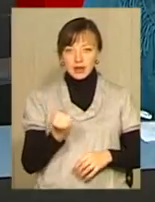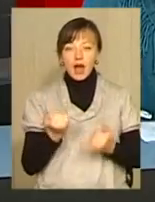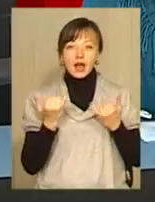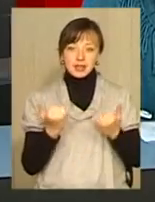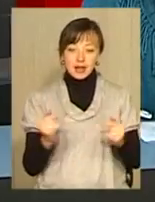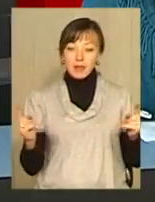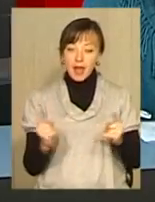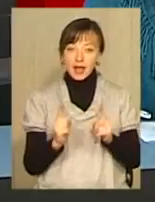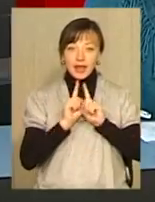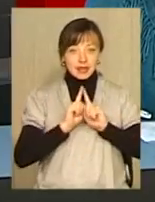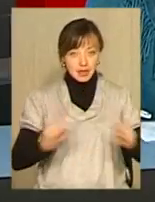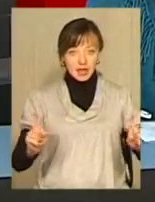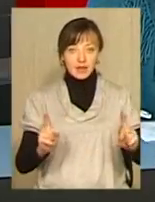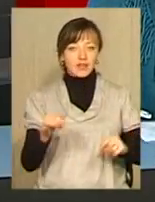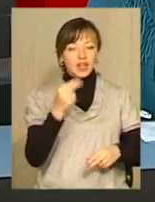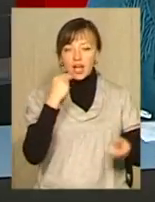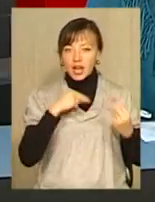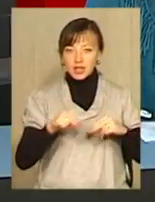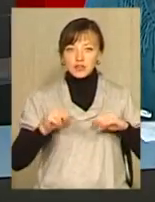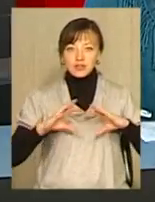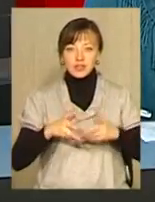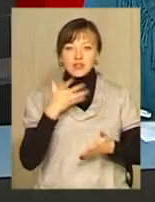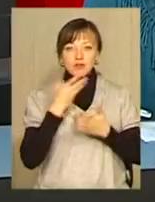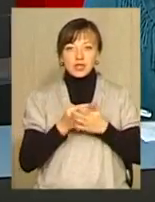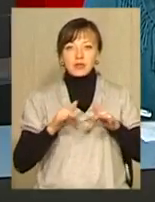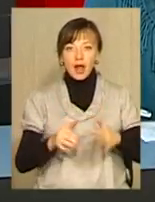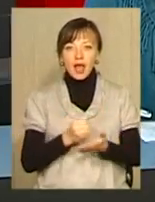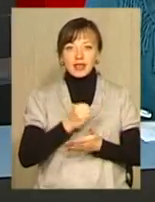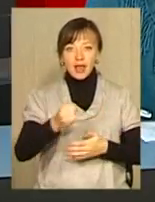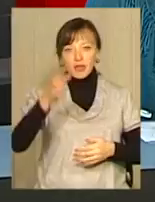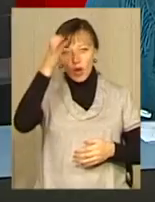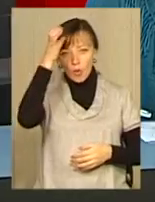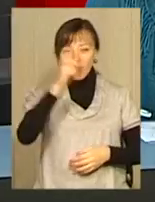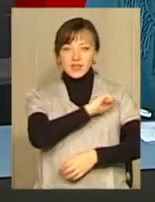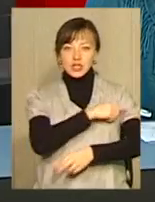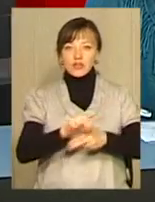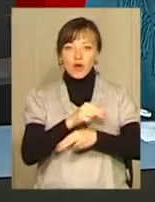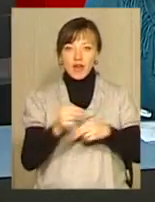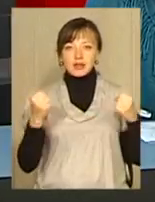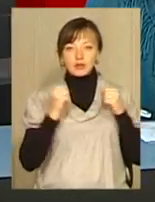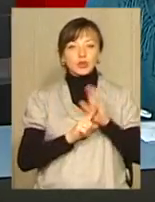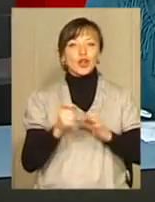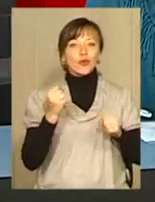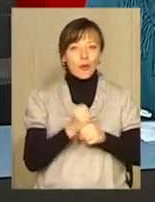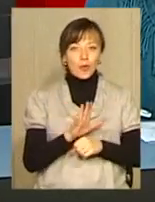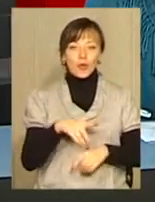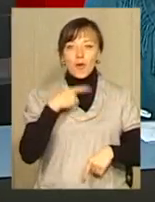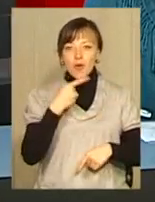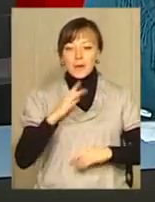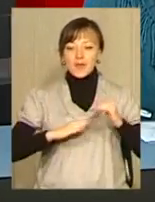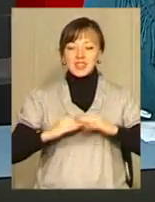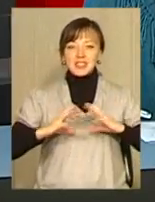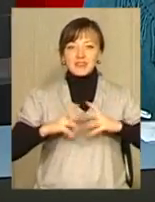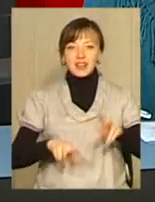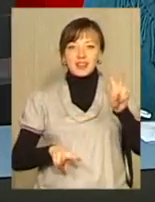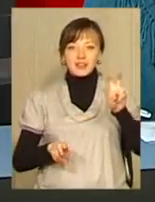зараз маленька інтрига. Він найкращий у світі в своїй справі, кандидат наук фізичного виховання і спорту. Він спочатку робить, а тоді говорить. У професійному світі